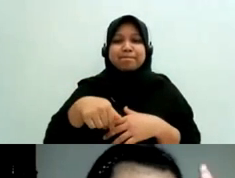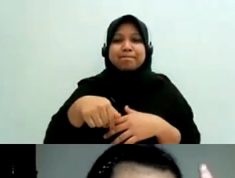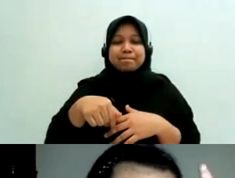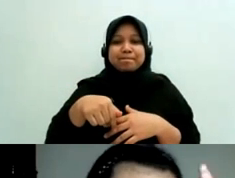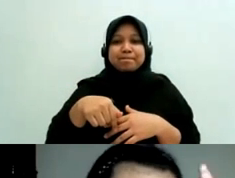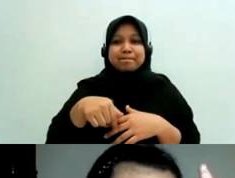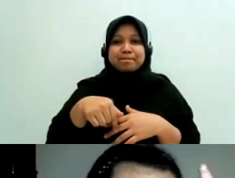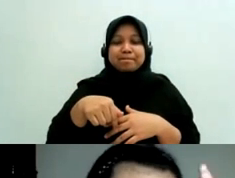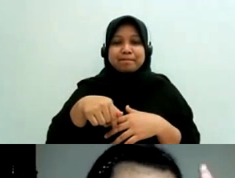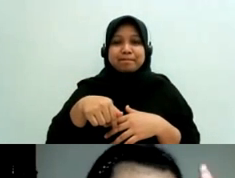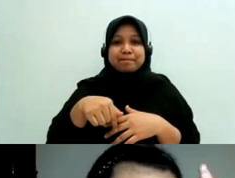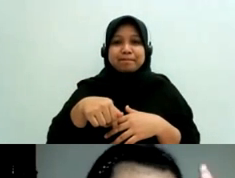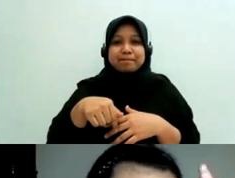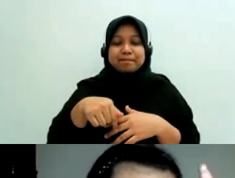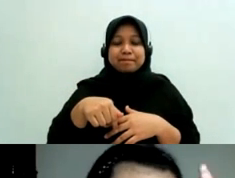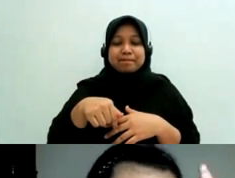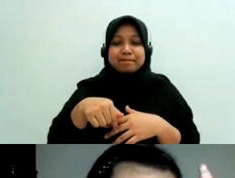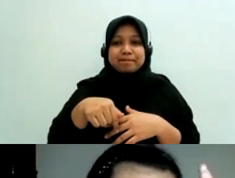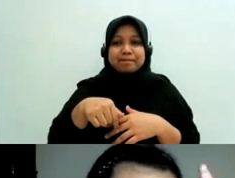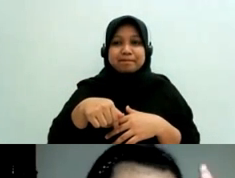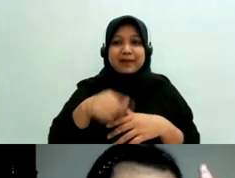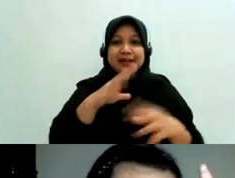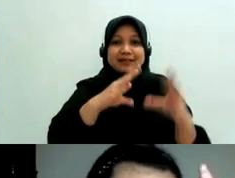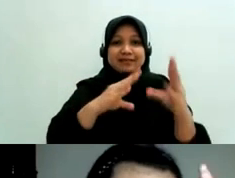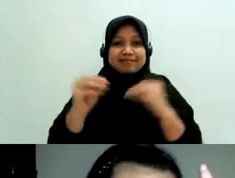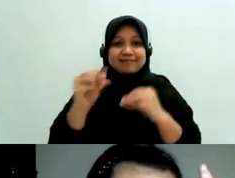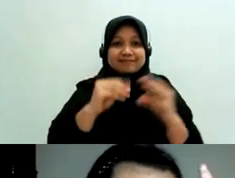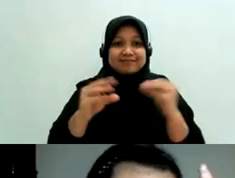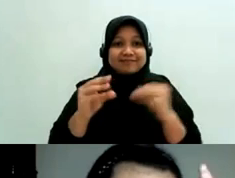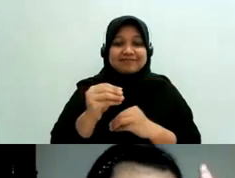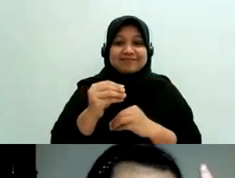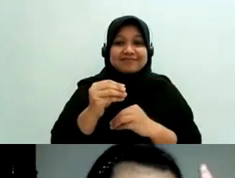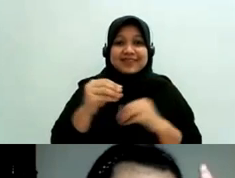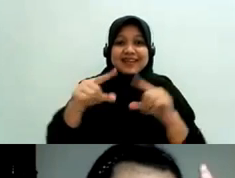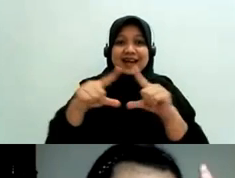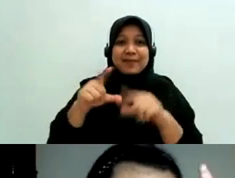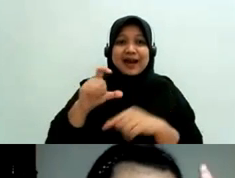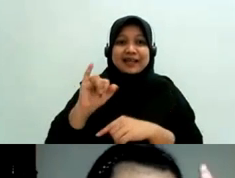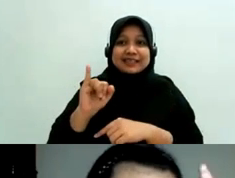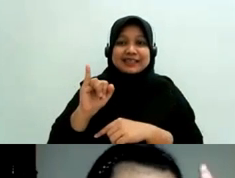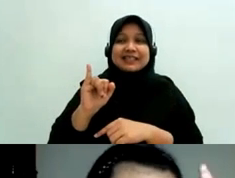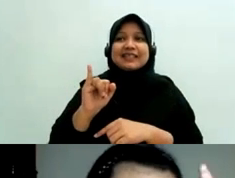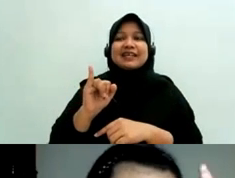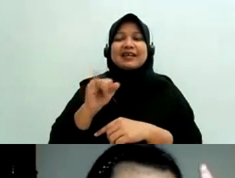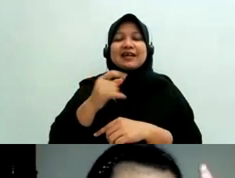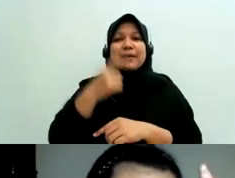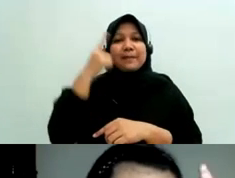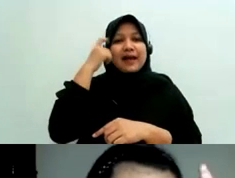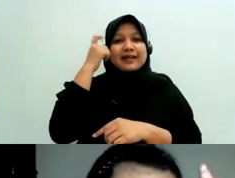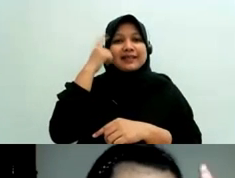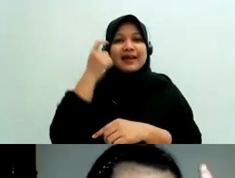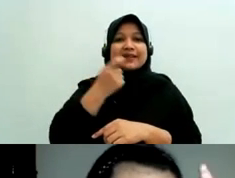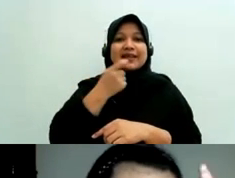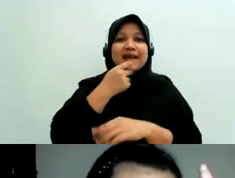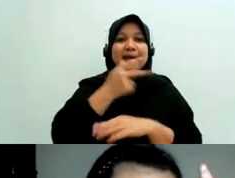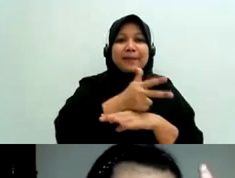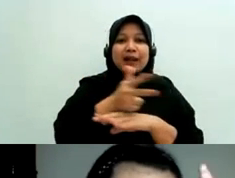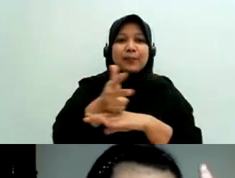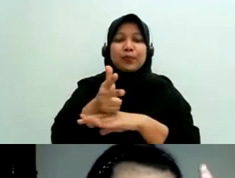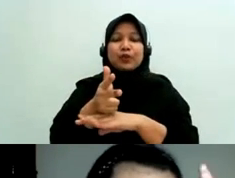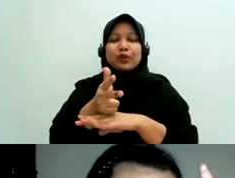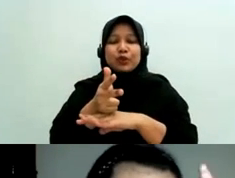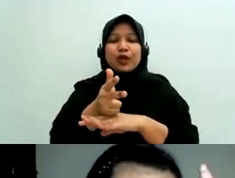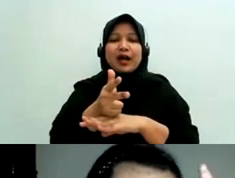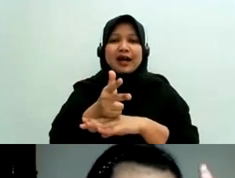hari ini bersama mbak Haji tadi berbicara tentang bagaimana meliput isu berada pada dengan umum terima kasih sekali mbak Haji